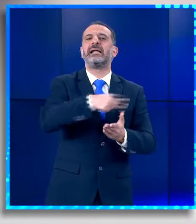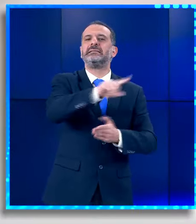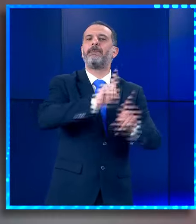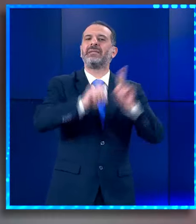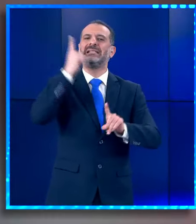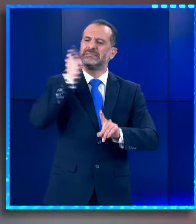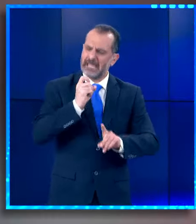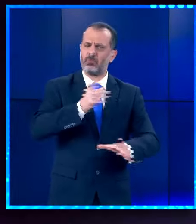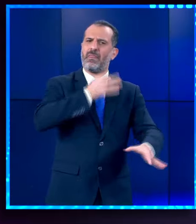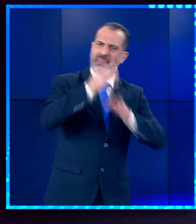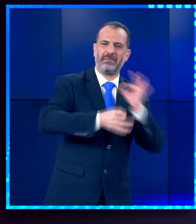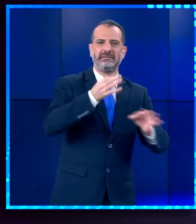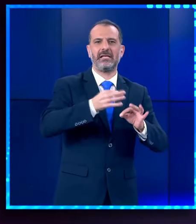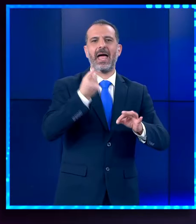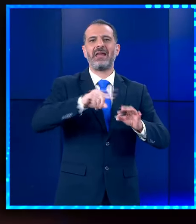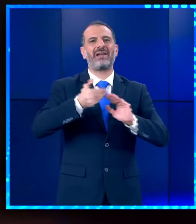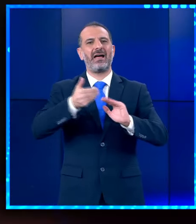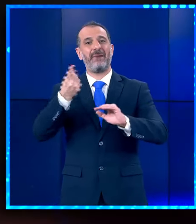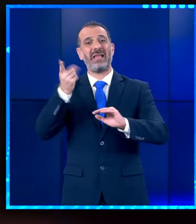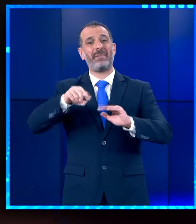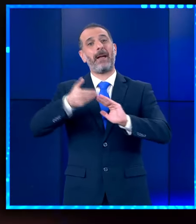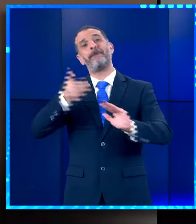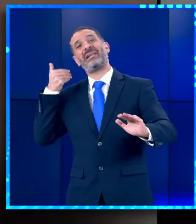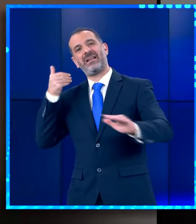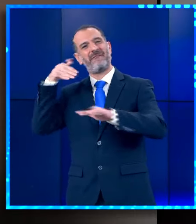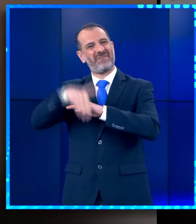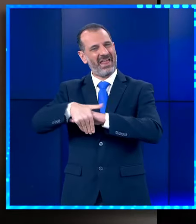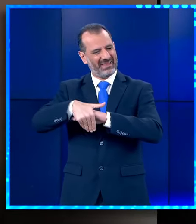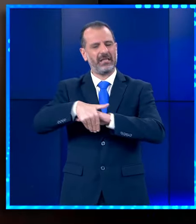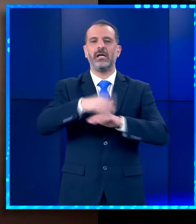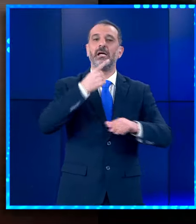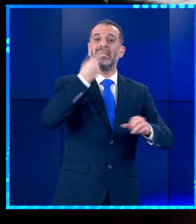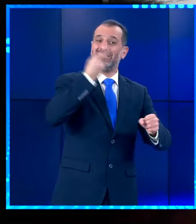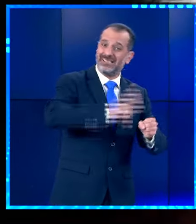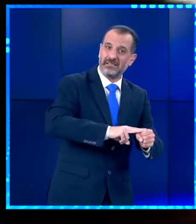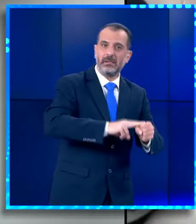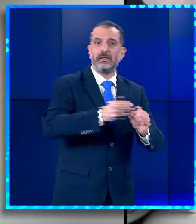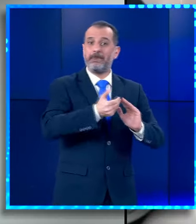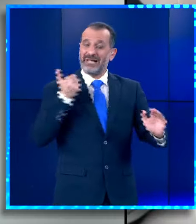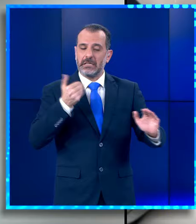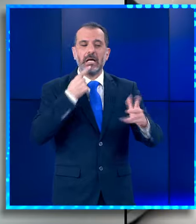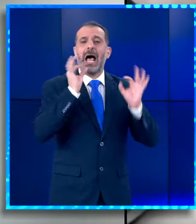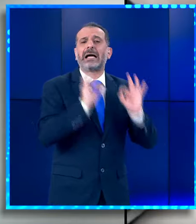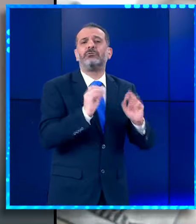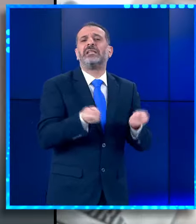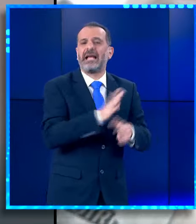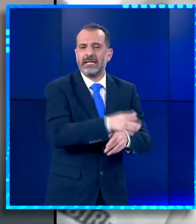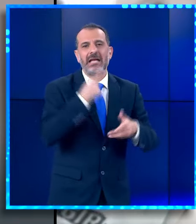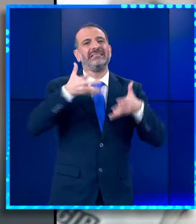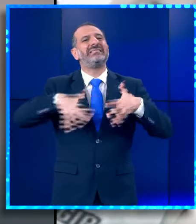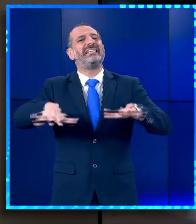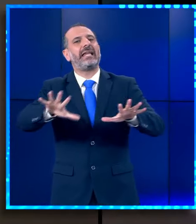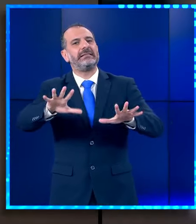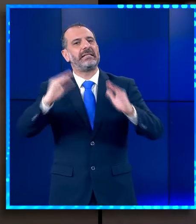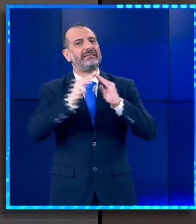αστιάζει και το προηγούμενο βράδυ. Το ότι έγινε δηλαδή στο σπίτι της οικογένειας. Σημαντική φυρήντη μαρτυρία μιας κοπέλας είναι η μακρινή συγγενής της μητέρας του Παναγιωτάκη που το προηγούμενο